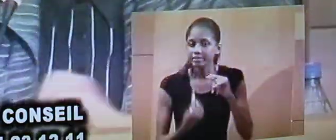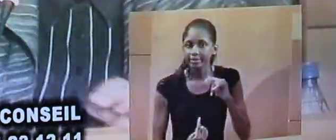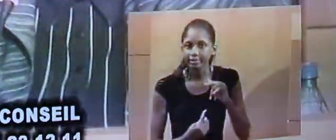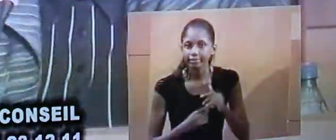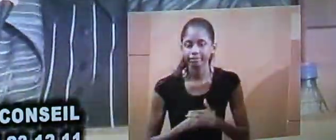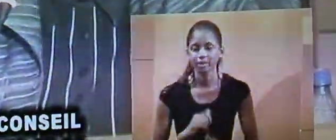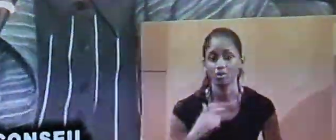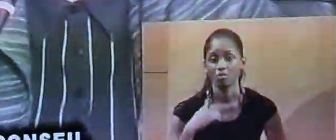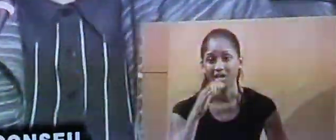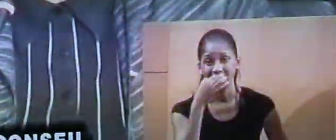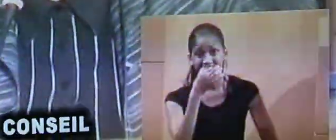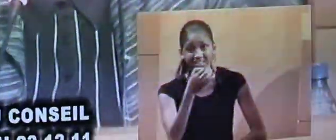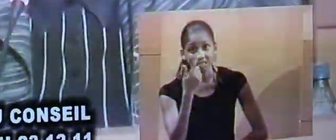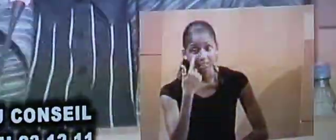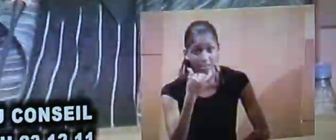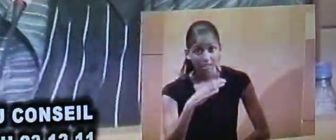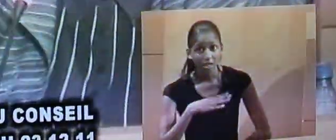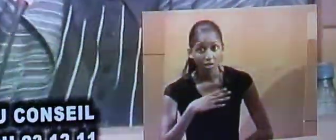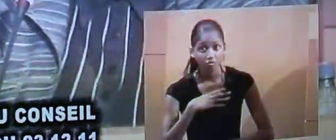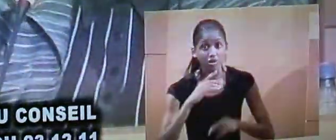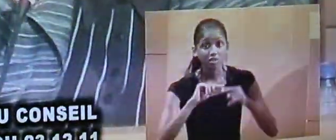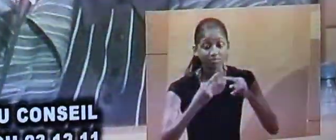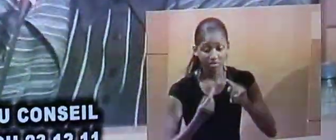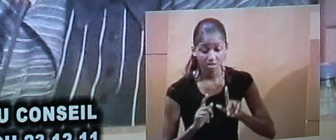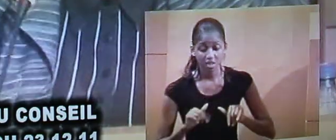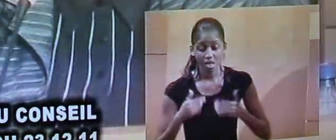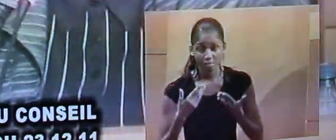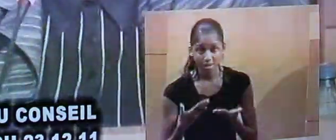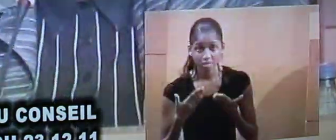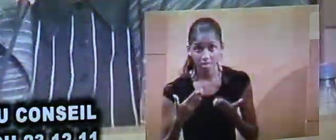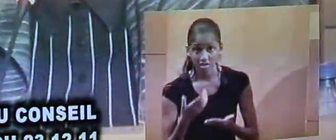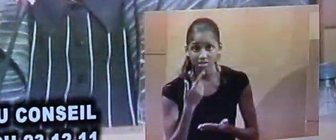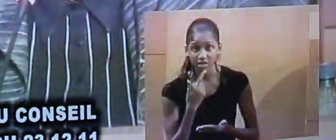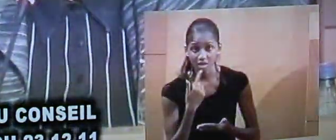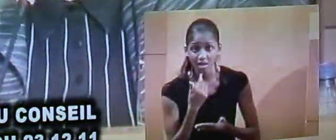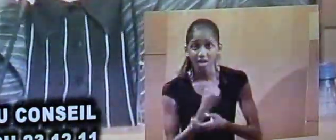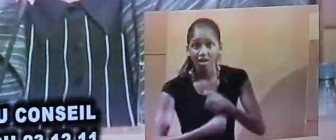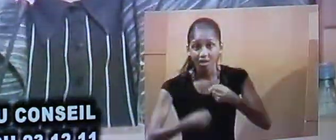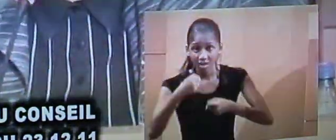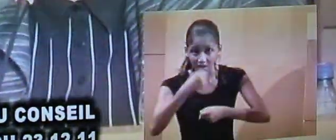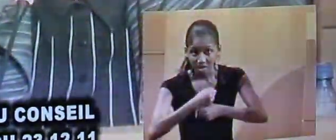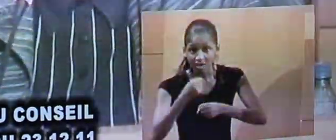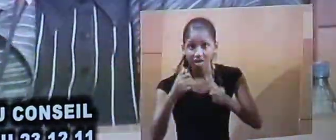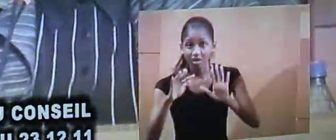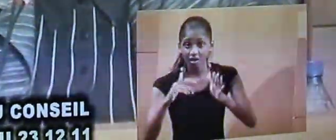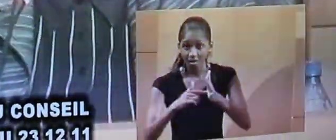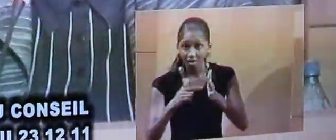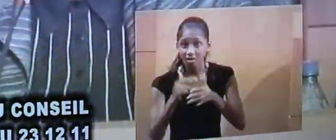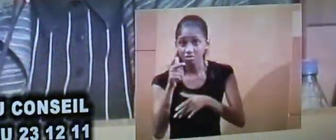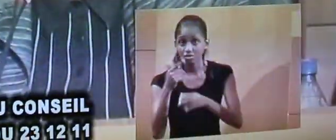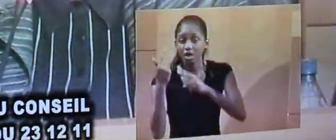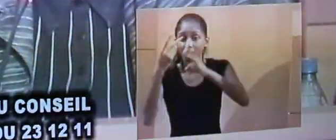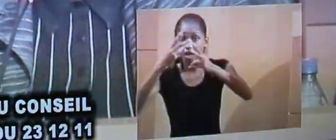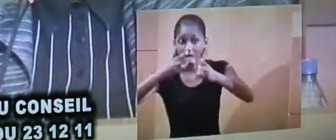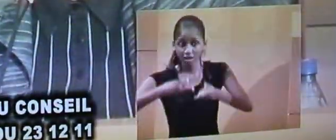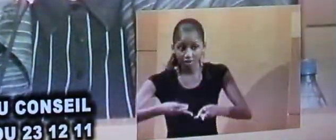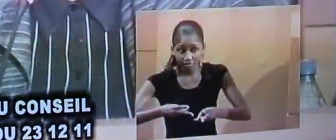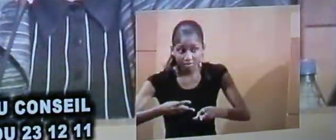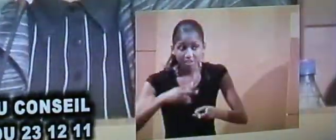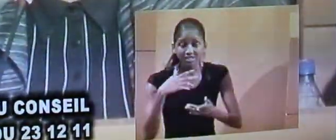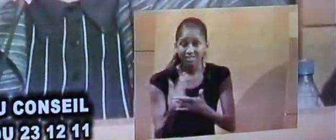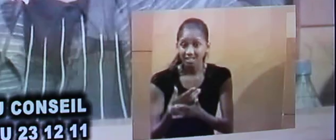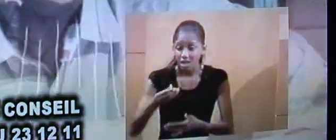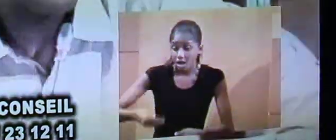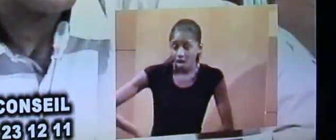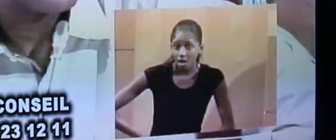Je dis que s'il y a un déficit à l'heure actuelle, c'est un déficit crié quand vous êtes arrivés. C'est un déficit à cause de